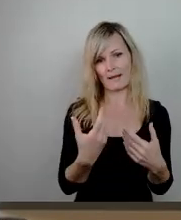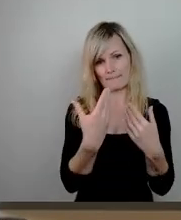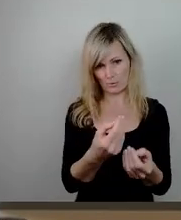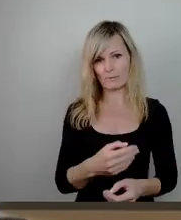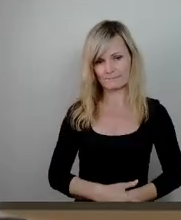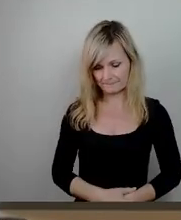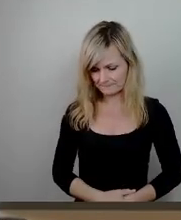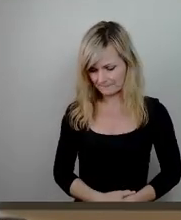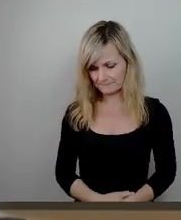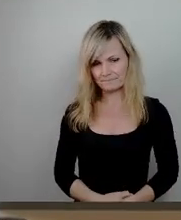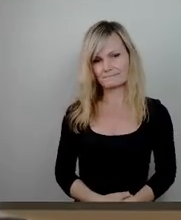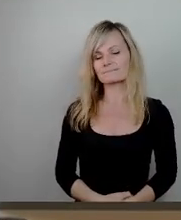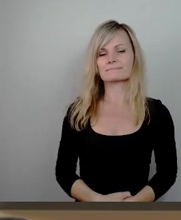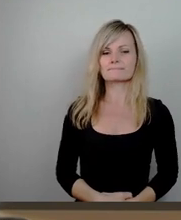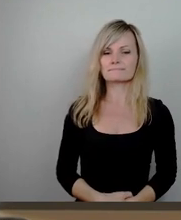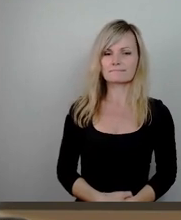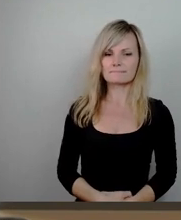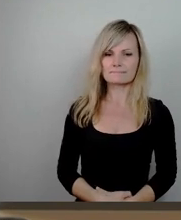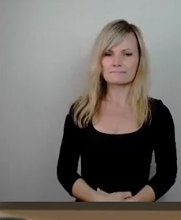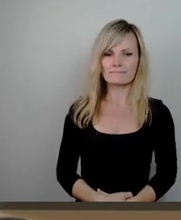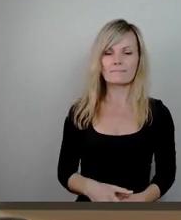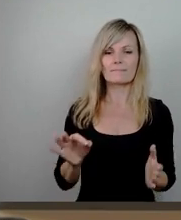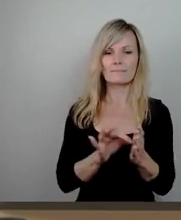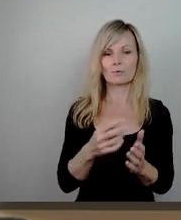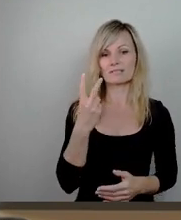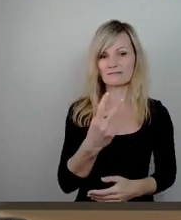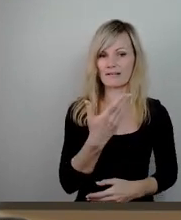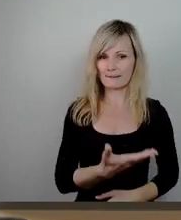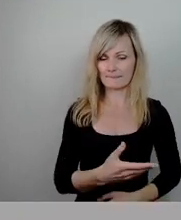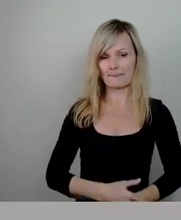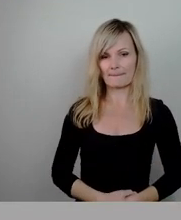Dann stelle ich den Punkt 2 zur Abstimmung und bitte um das Stimmzeichen.